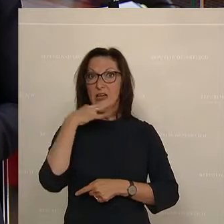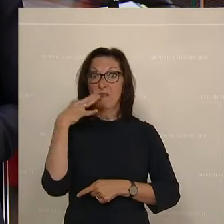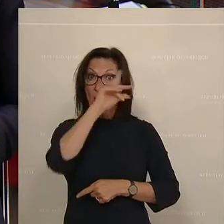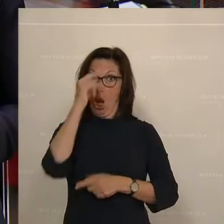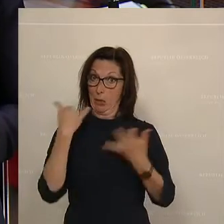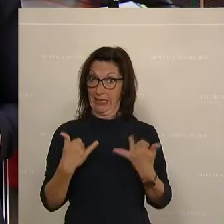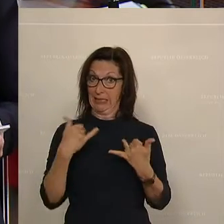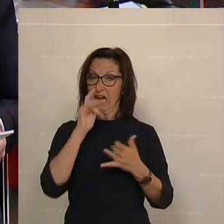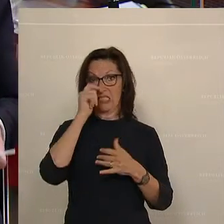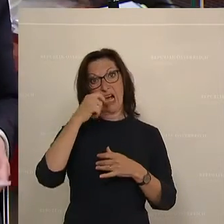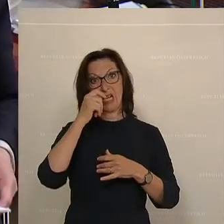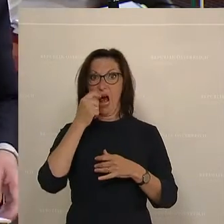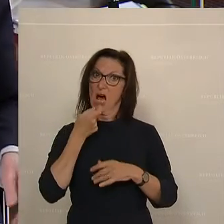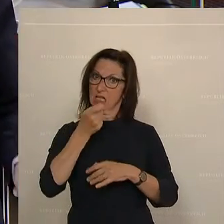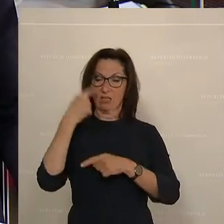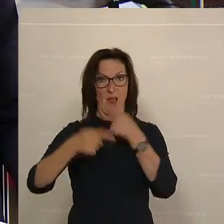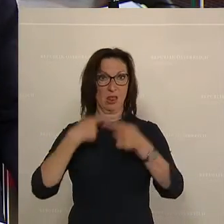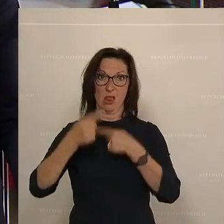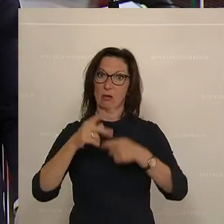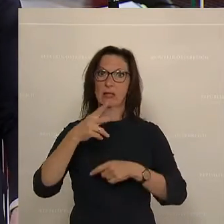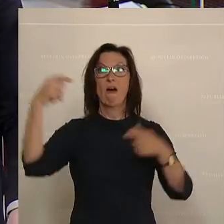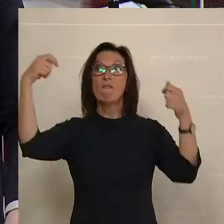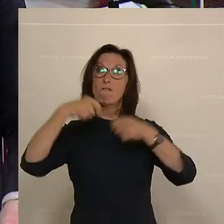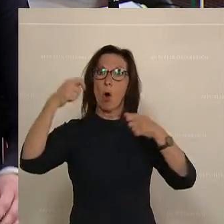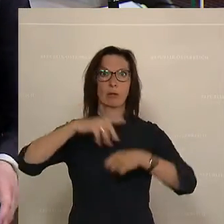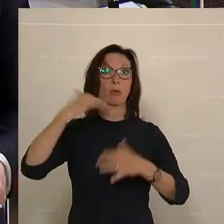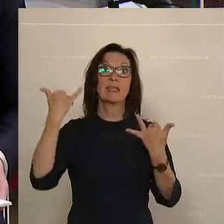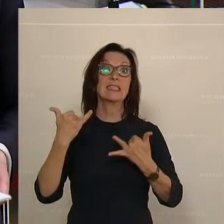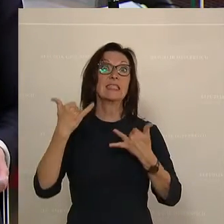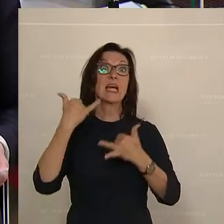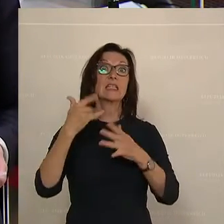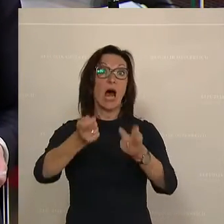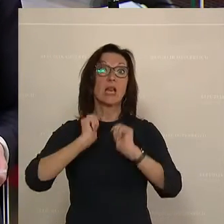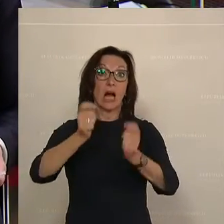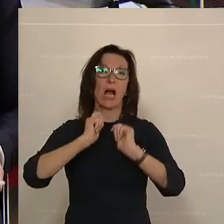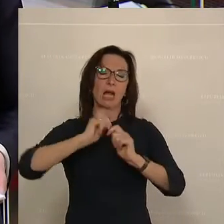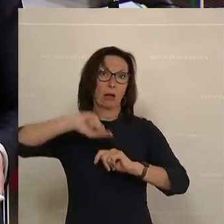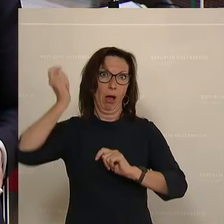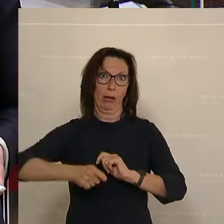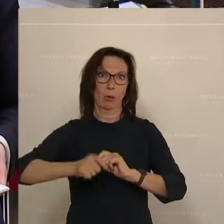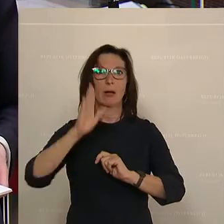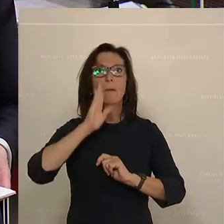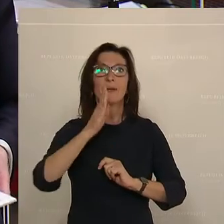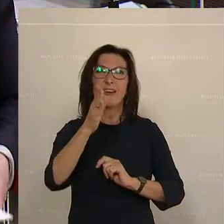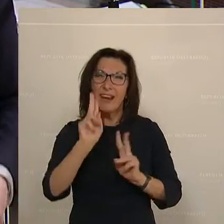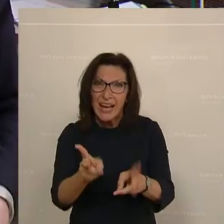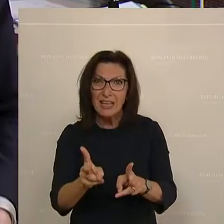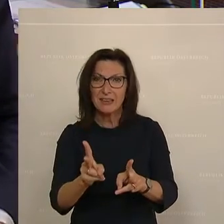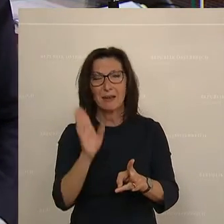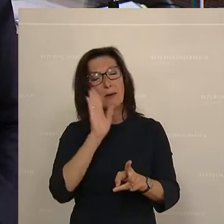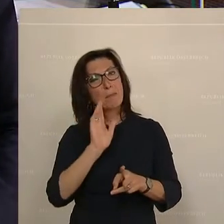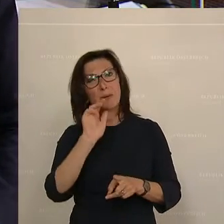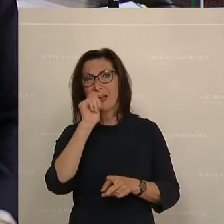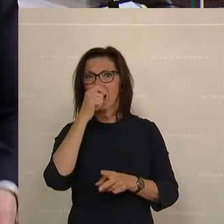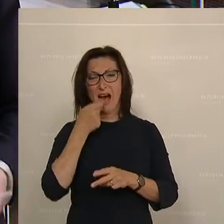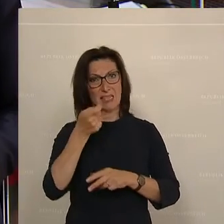sehen das an den Rekordabfragen zu unseren Förderungen. Tun Sie es. Tauschen Sie die Gasheizung, wenn es Ihnen möglich ist. Tragen Sie mit